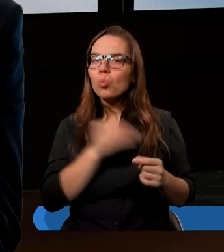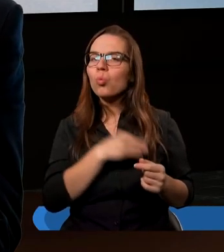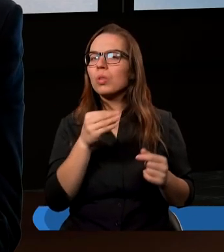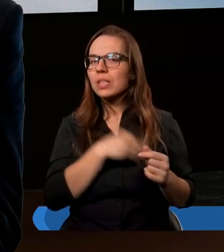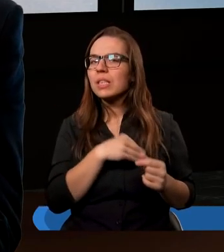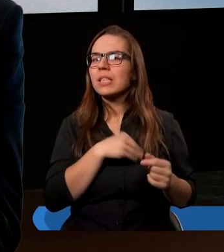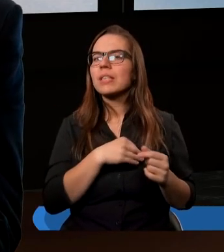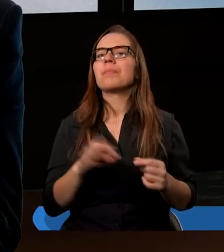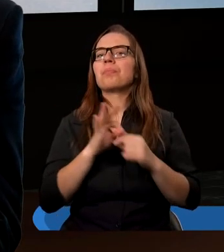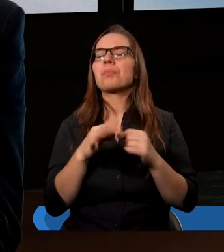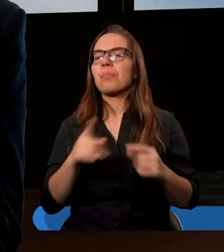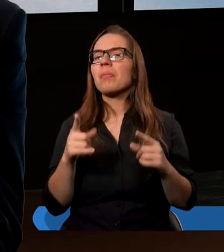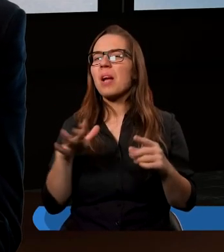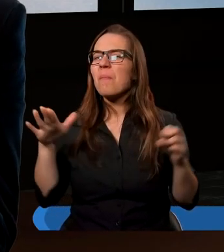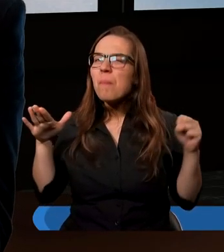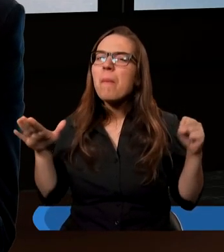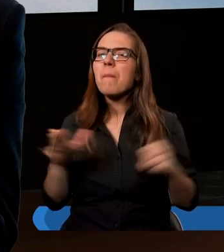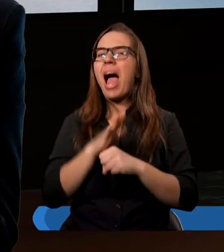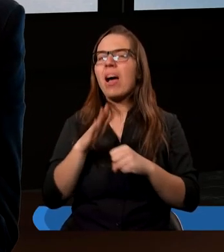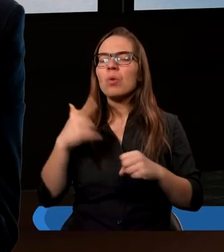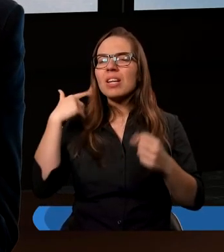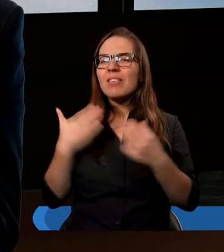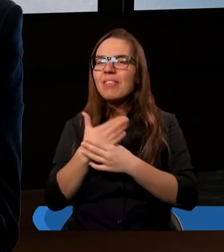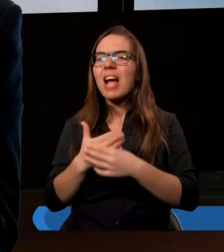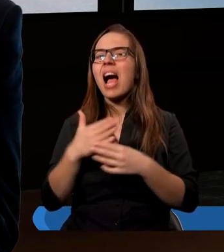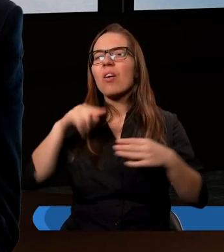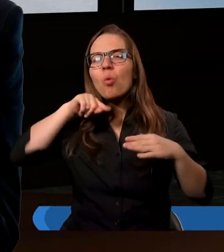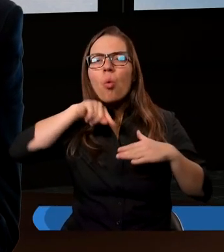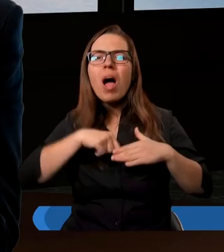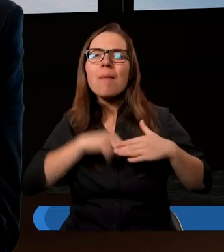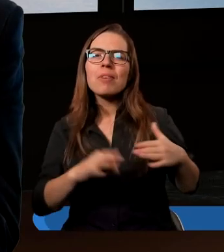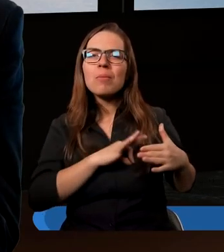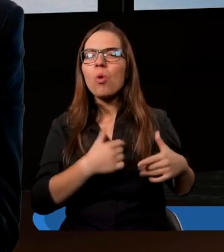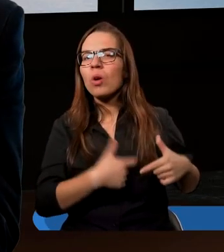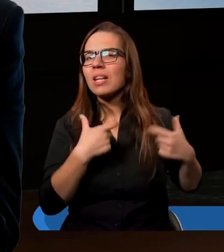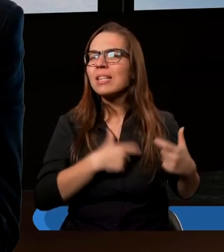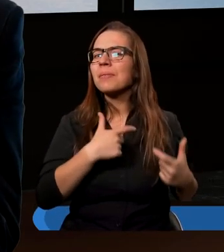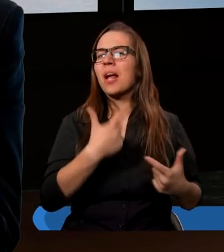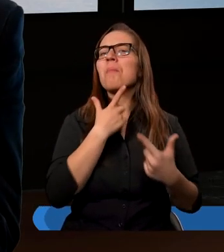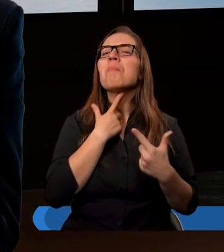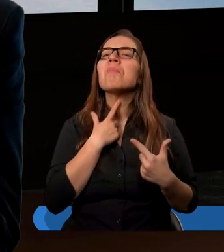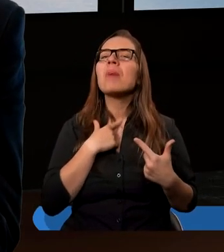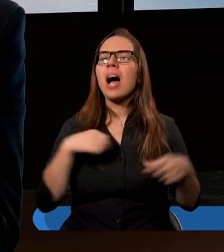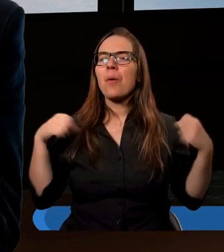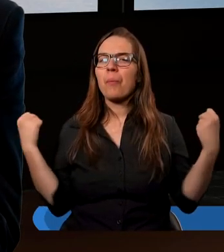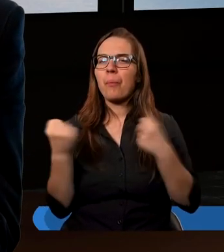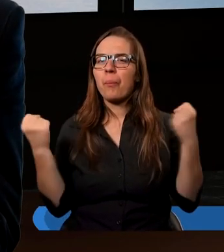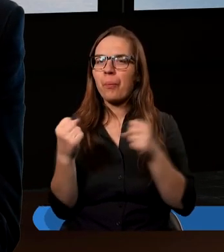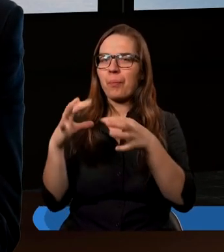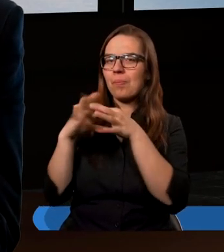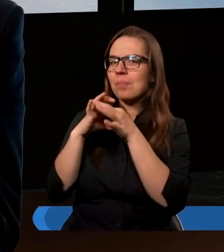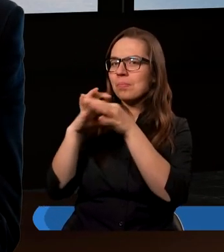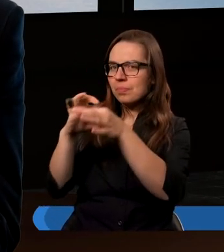w duchu, w pełni naszej, gdzieś tam głębi swojej, pragniemy być